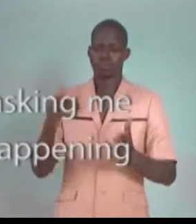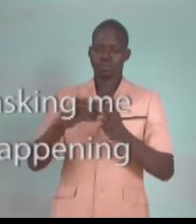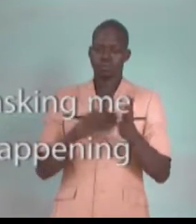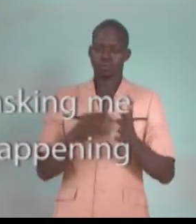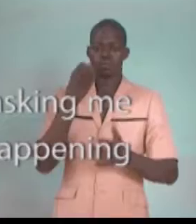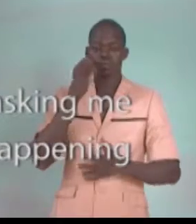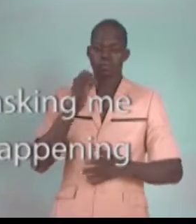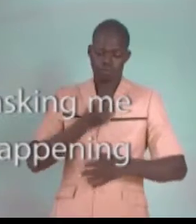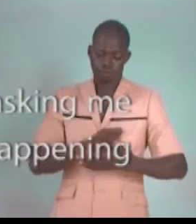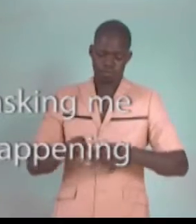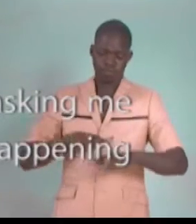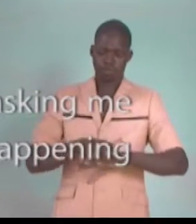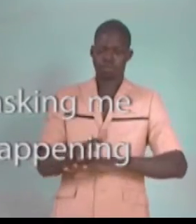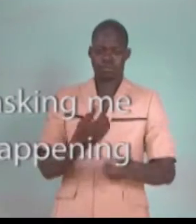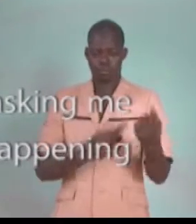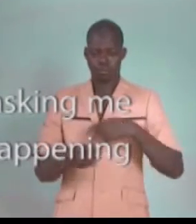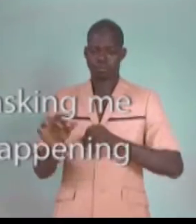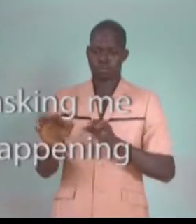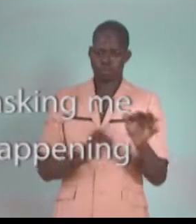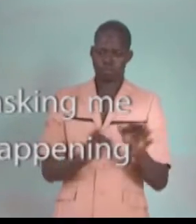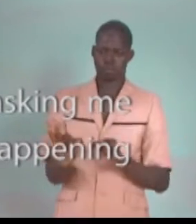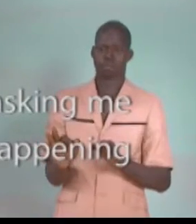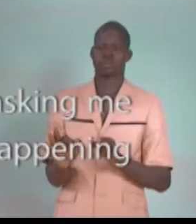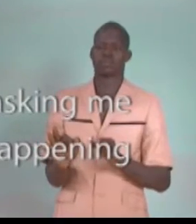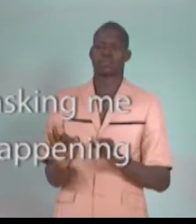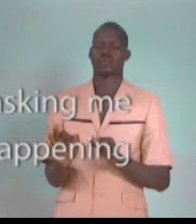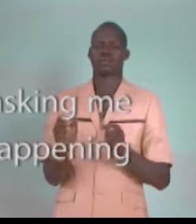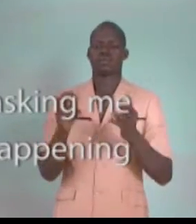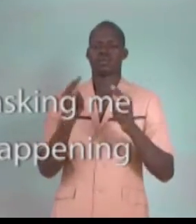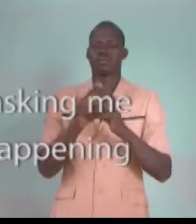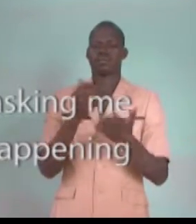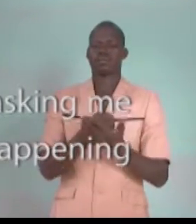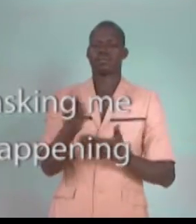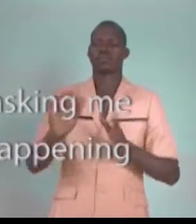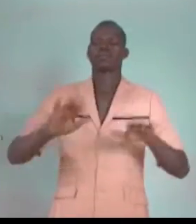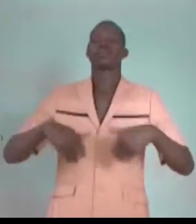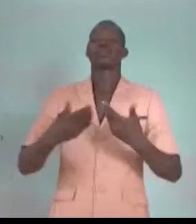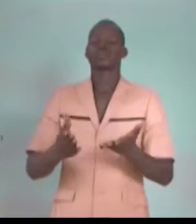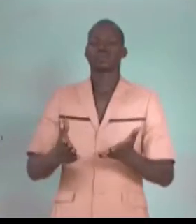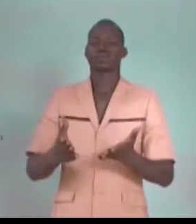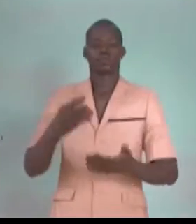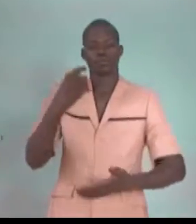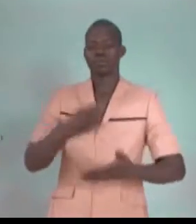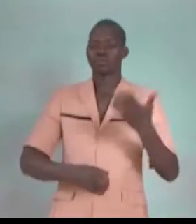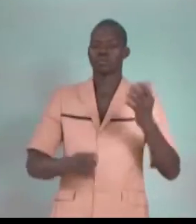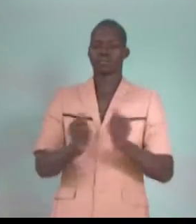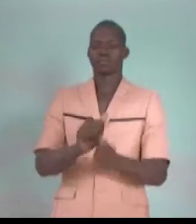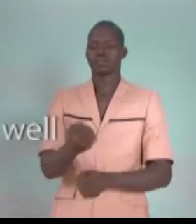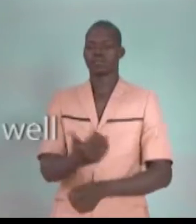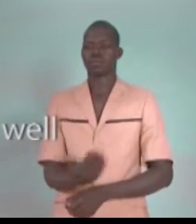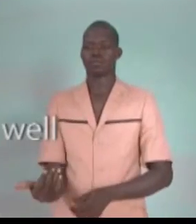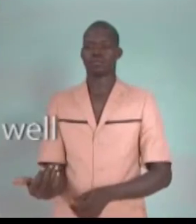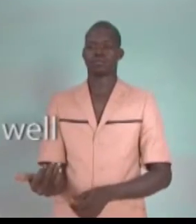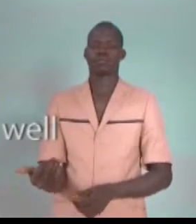elle m'envoie un message pour me dire de venir expliquer aux clients comment ça se passe, le prix, tout, tout, tout.